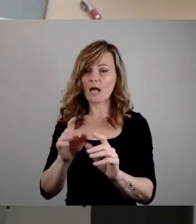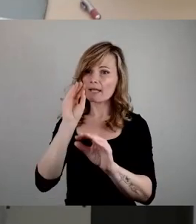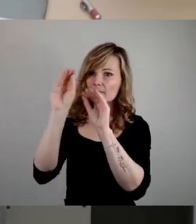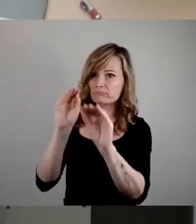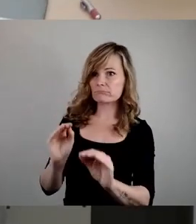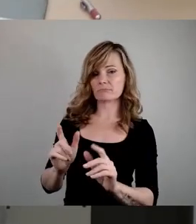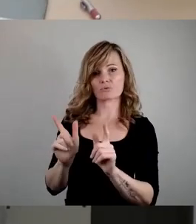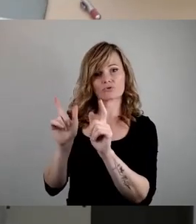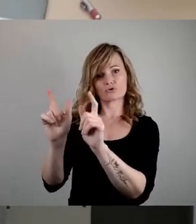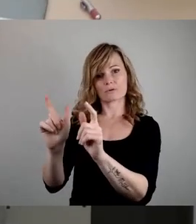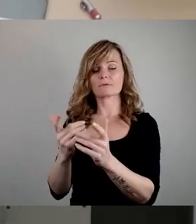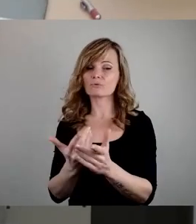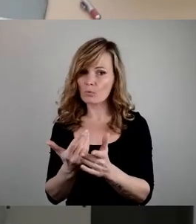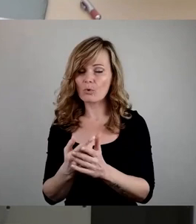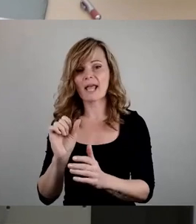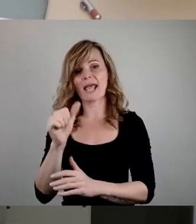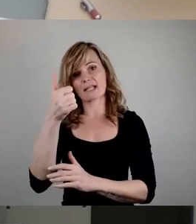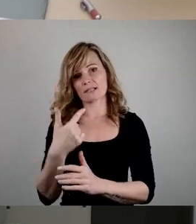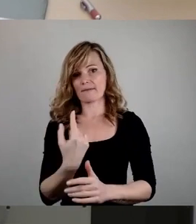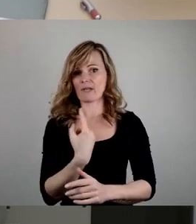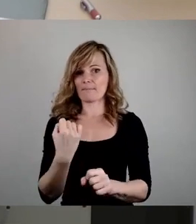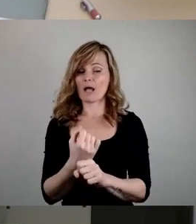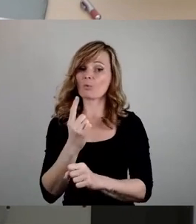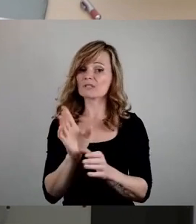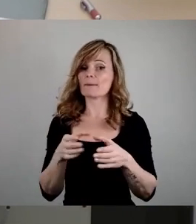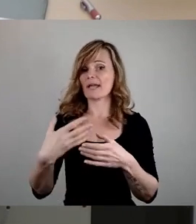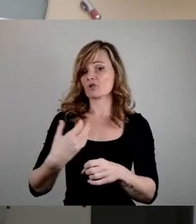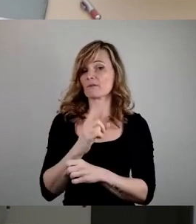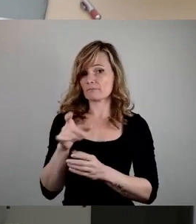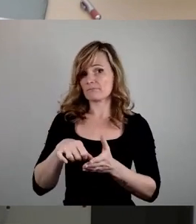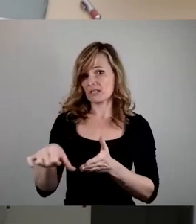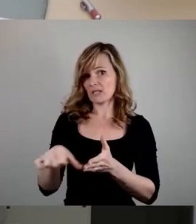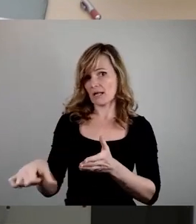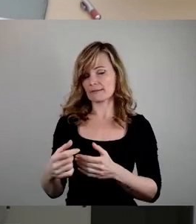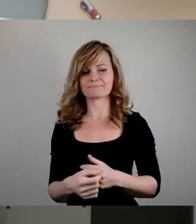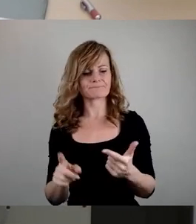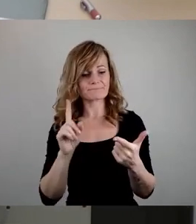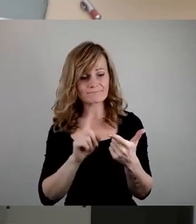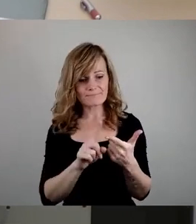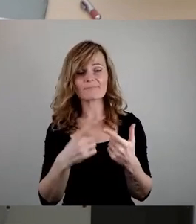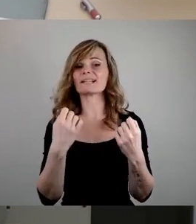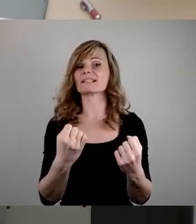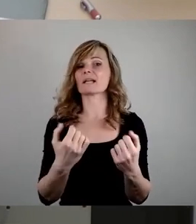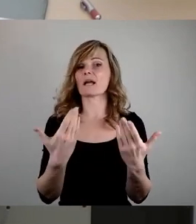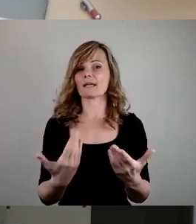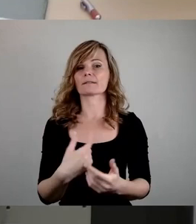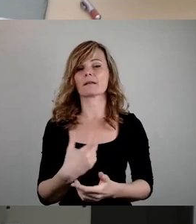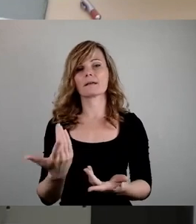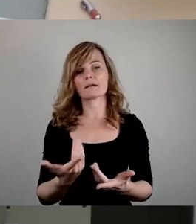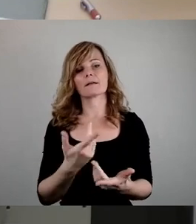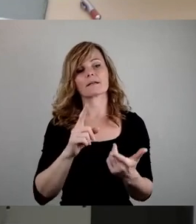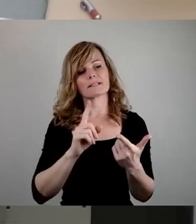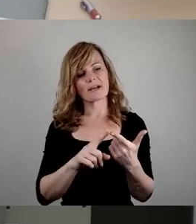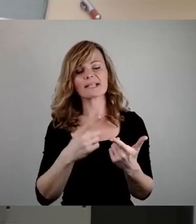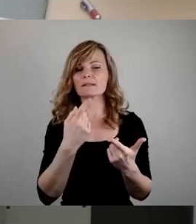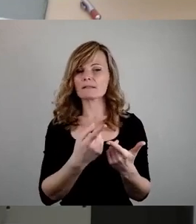bezahlt das auch. Das Zweite ist, neben der Sicherheit, jüdisches Leben in Dresden sichtbar machen. Es hat in